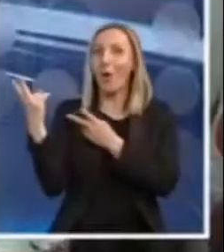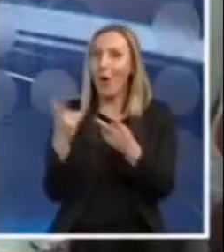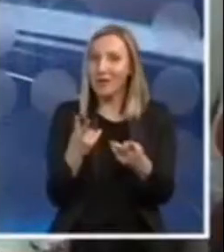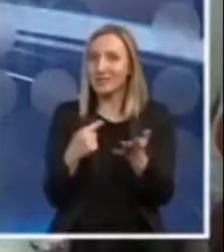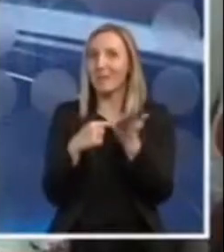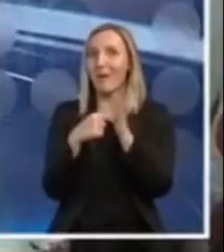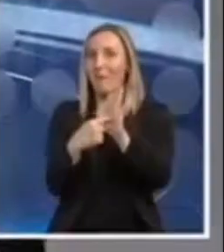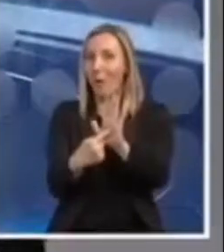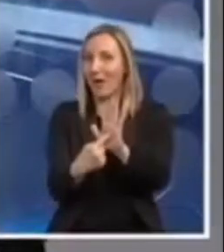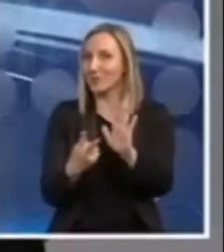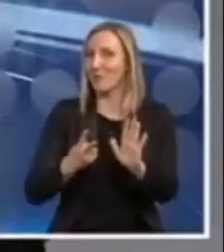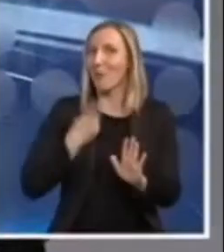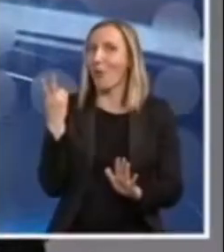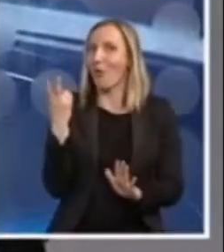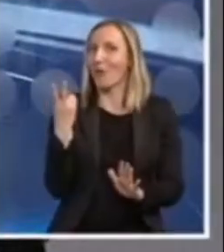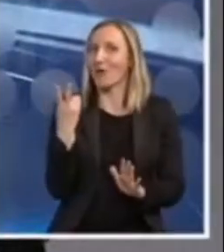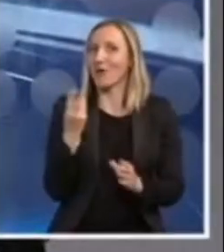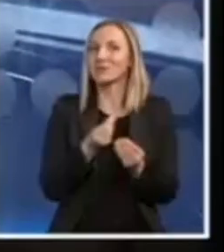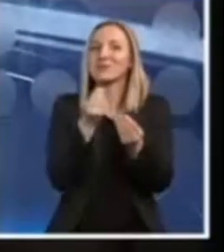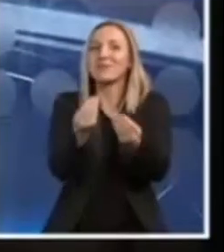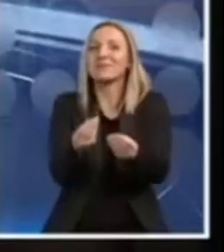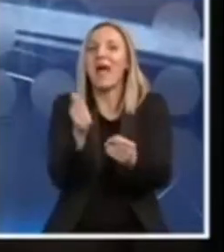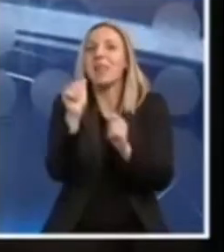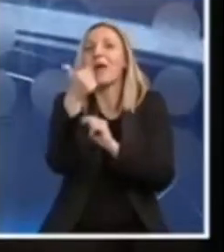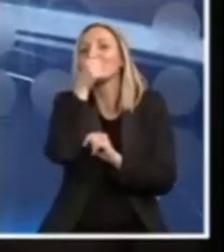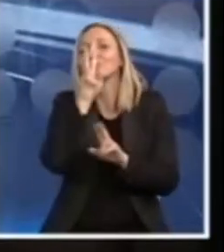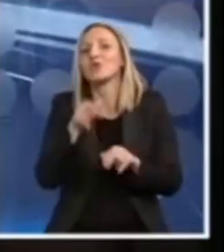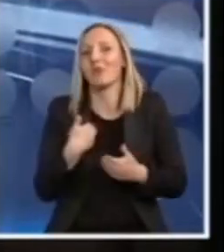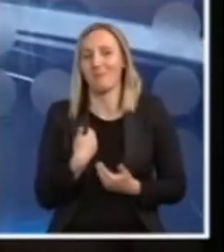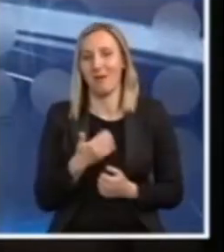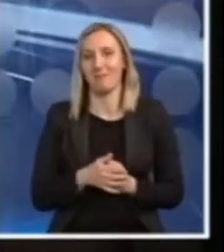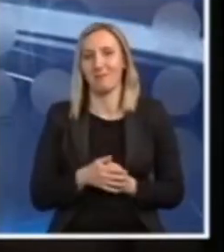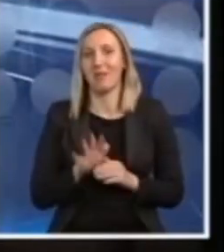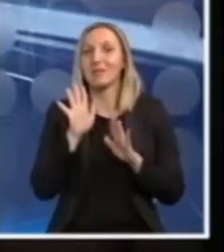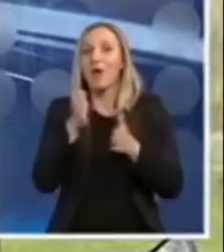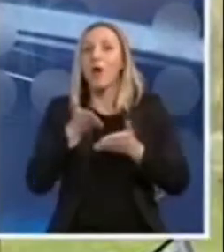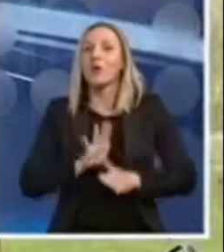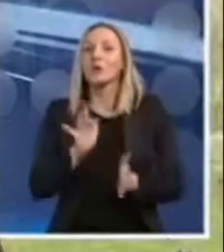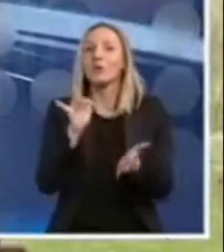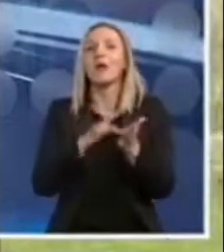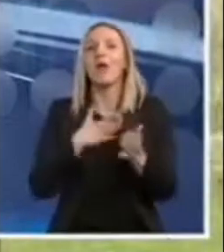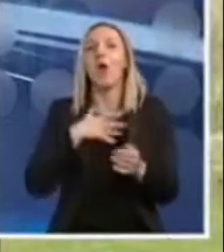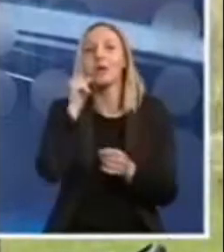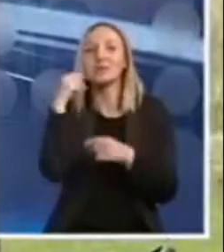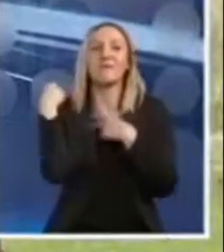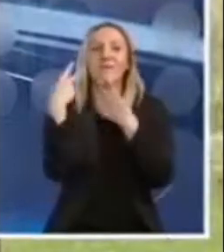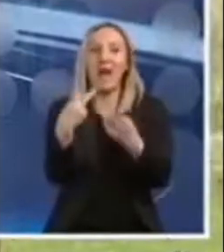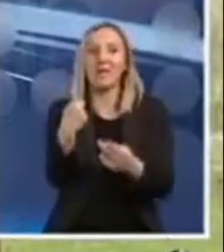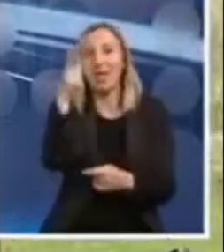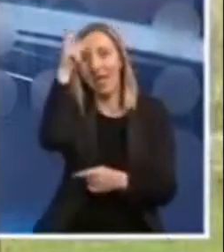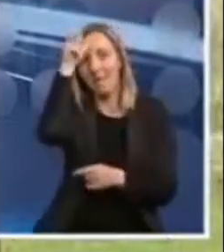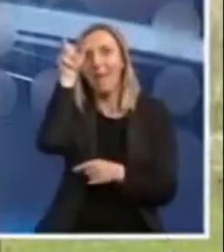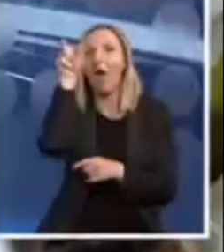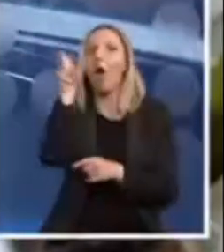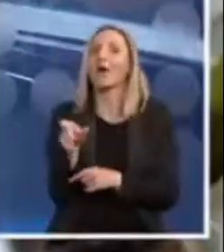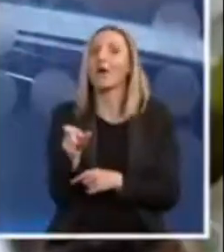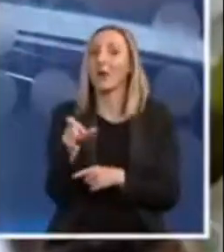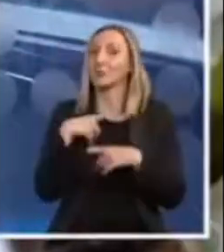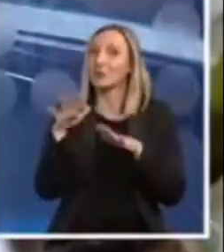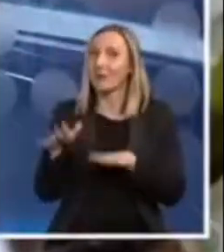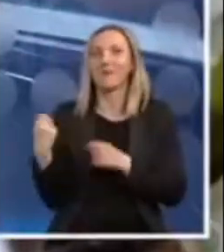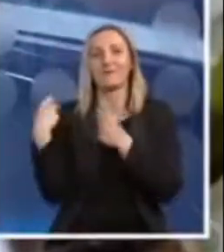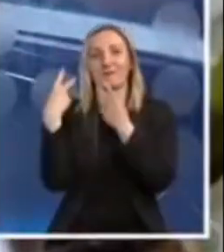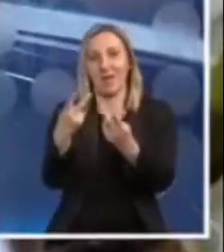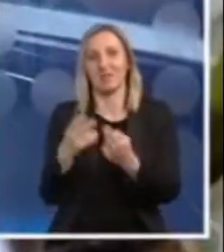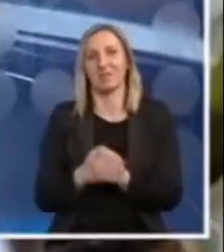gostima ponosno pokaže i ponudi ono najbolje što se ima. Tako se rodnom kraju svog oca vratila i jedna beograđanka.